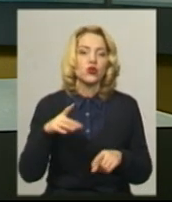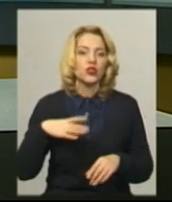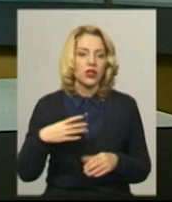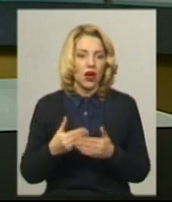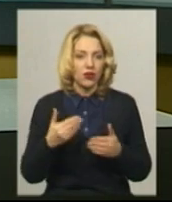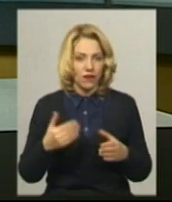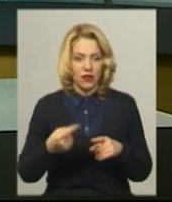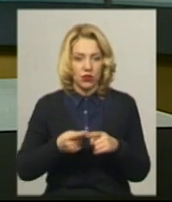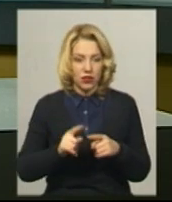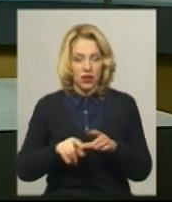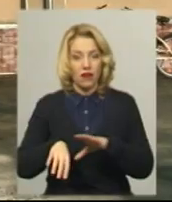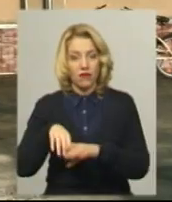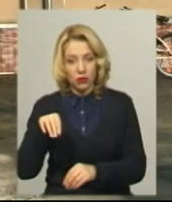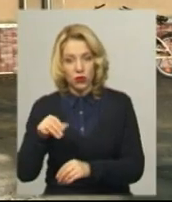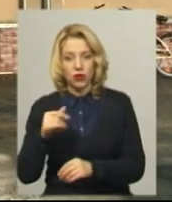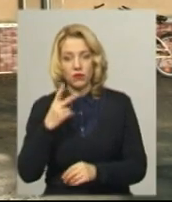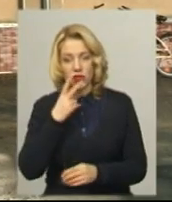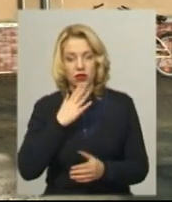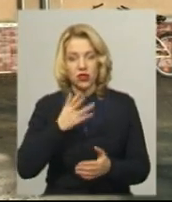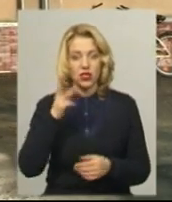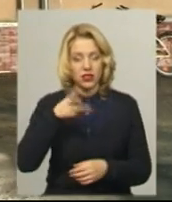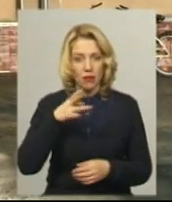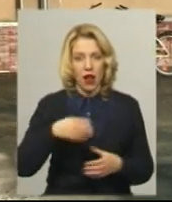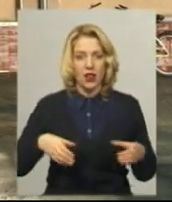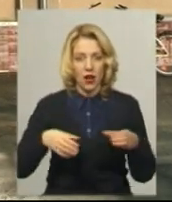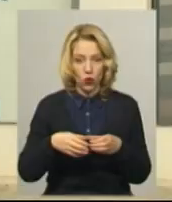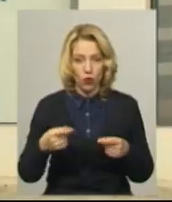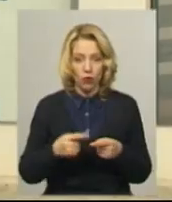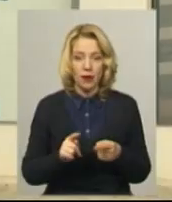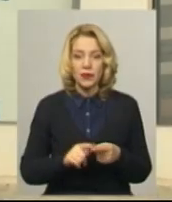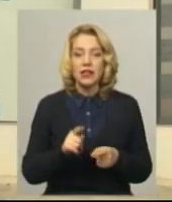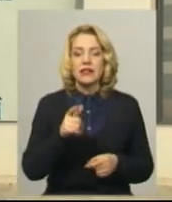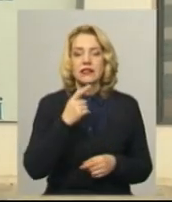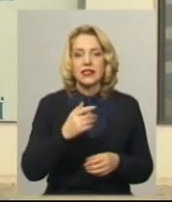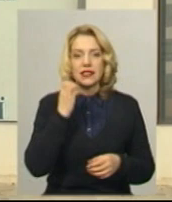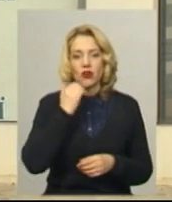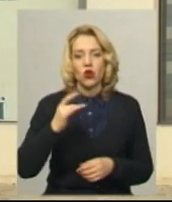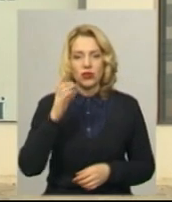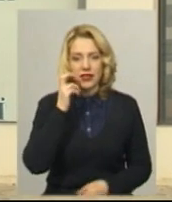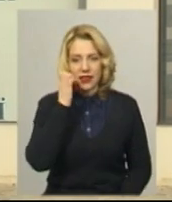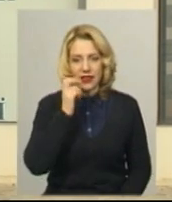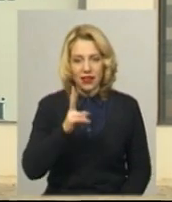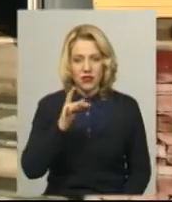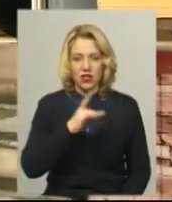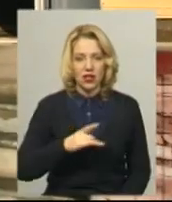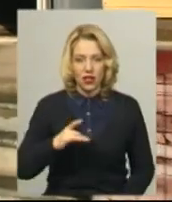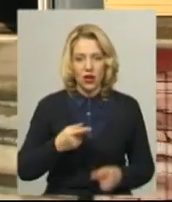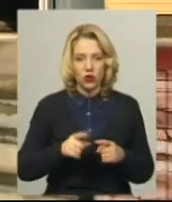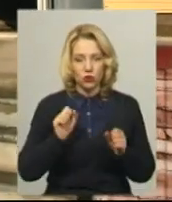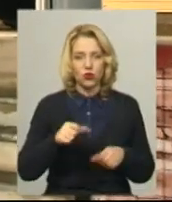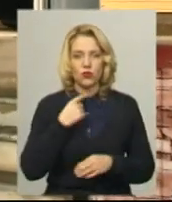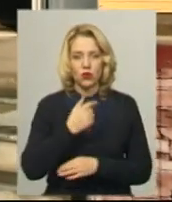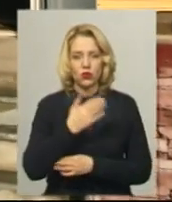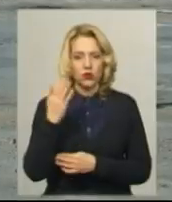наша знімальна група. Це виборча дільниця у селі Красносілка Старокостянтинівського району. Тут можуть проголосувати